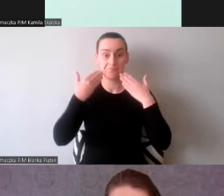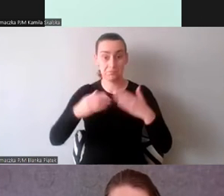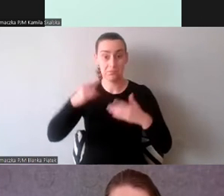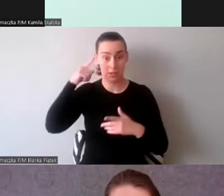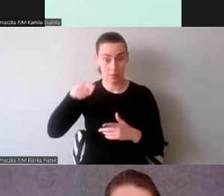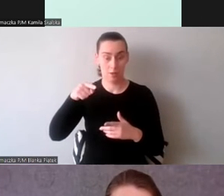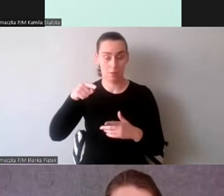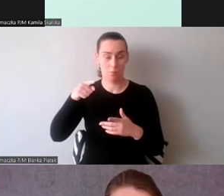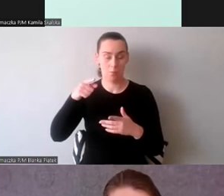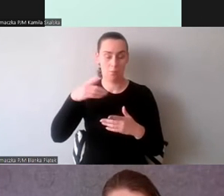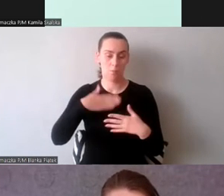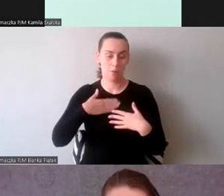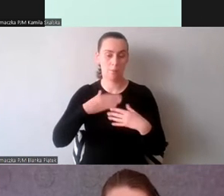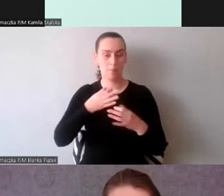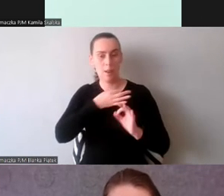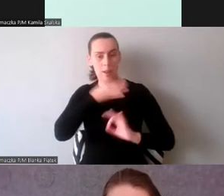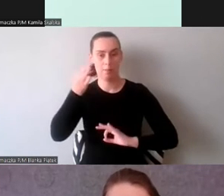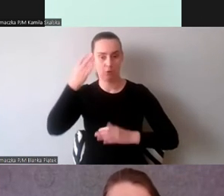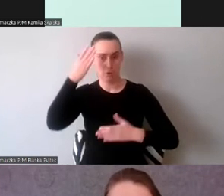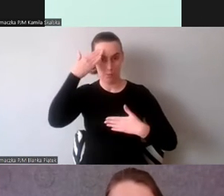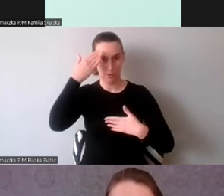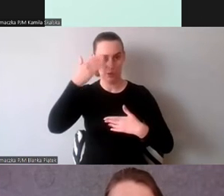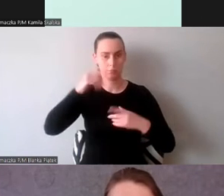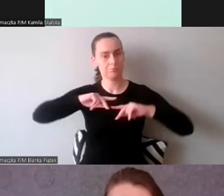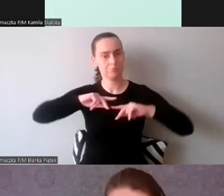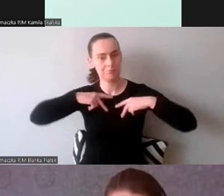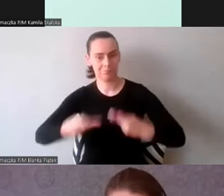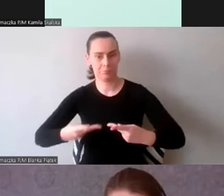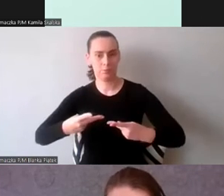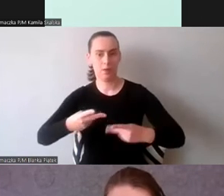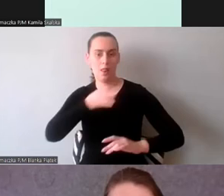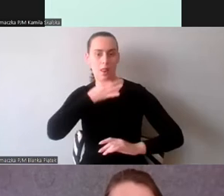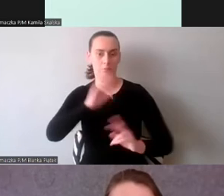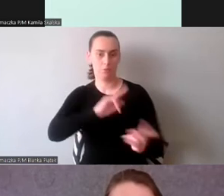a to przekłada się z kolei na lepsze tłumaczenie.